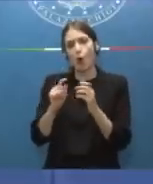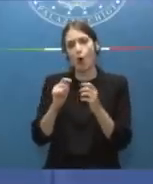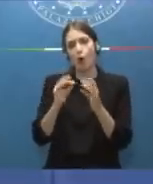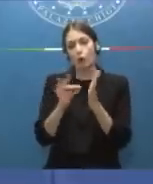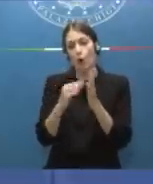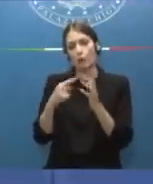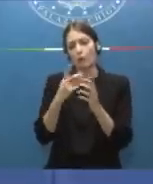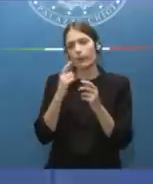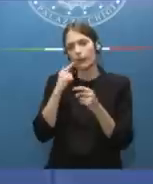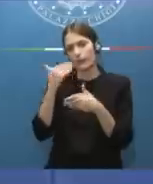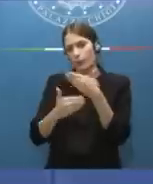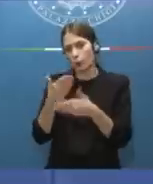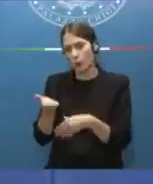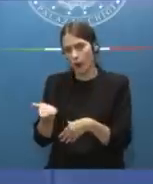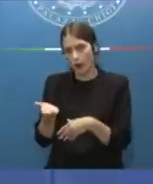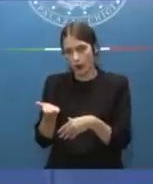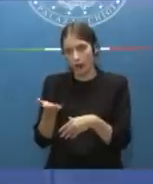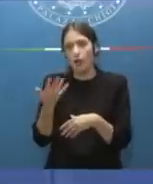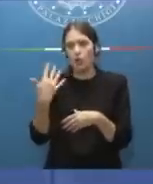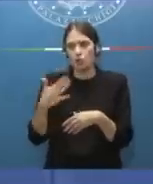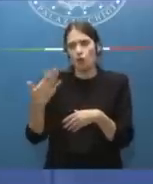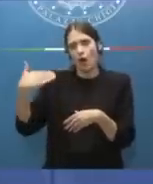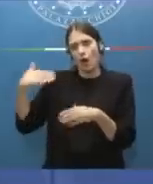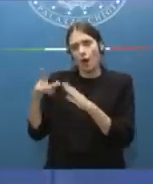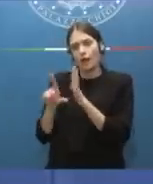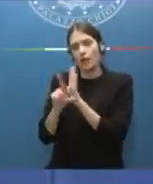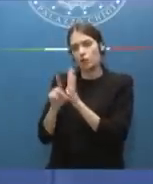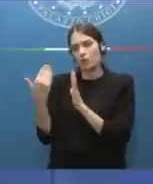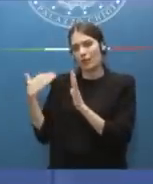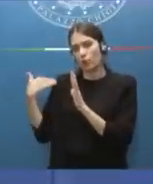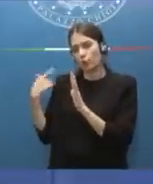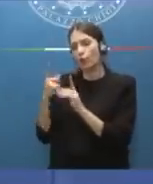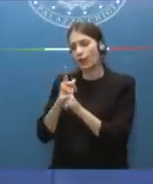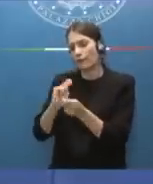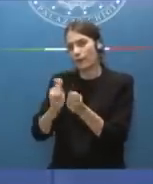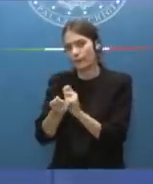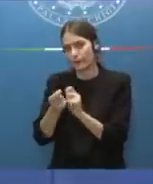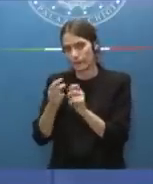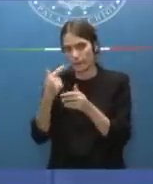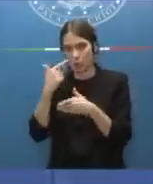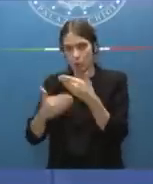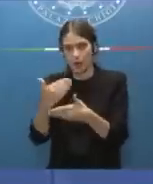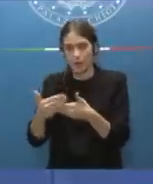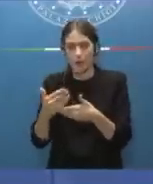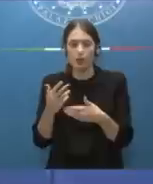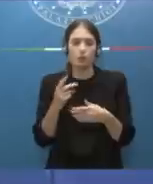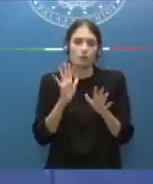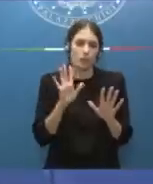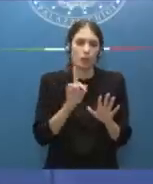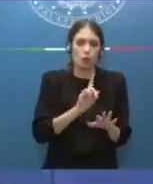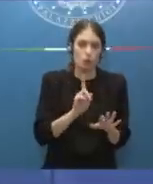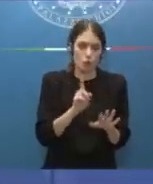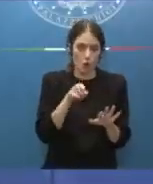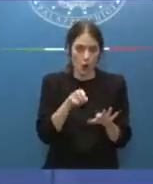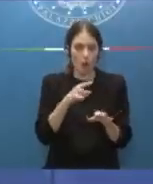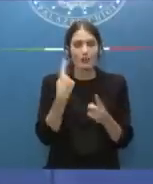uscita dalla precedente legislatura. E quindi no spero che non ci debba essere sul tema del